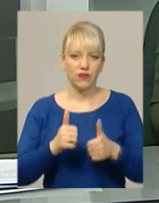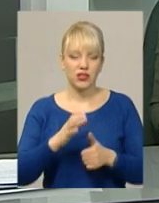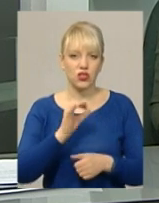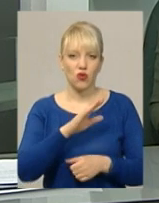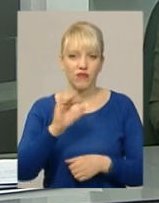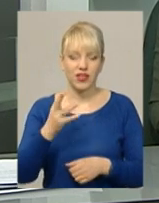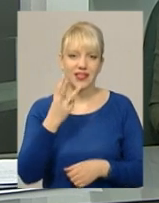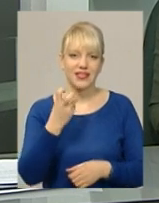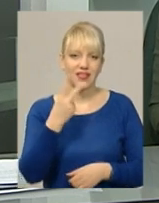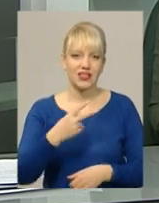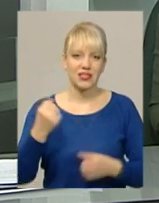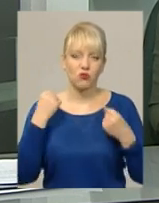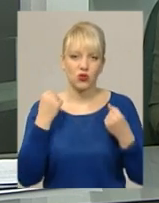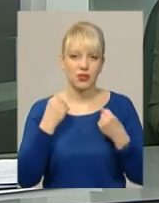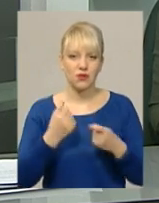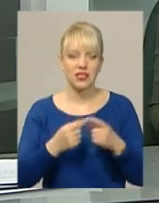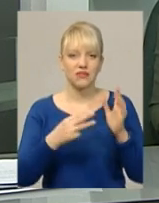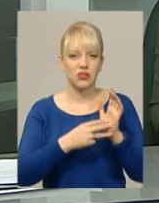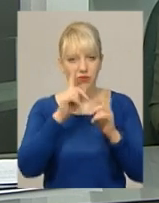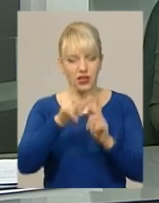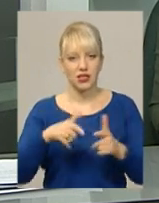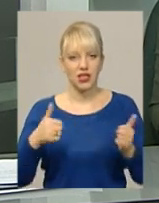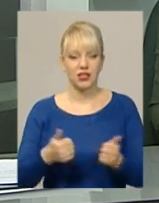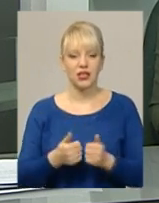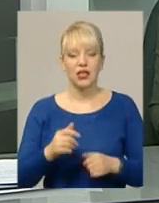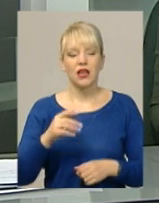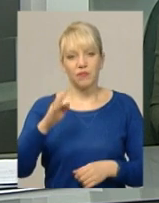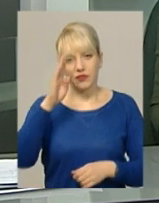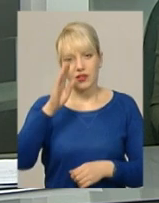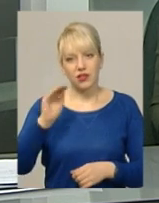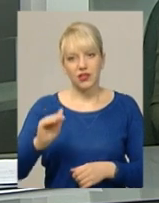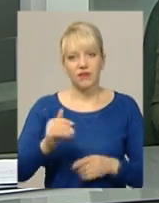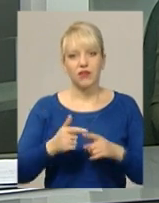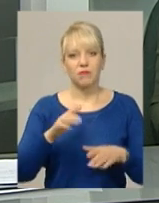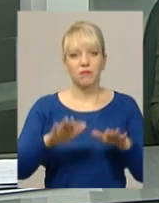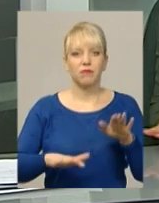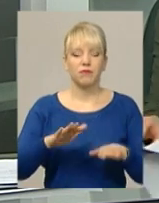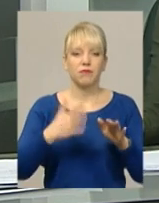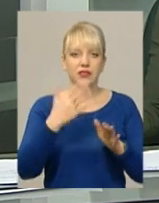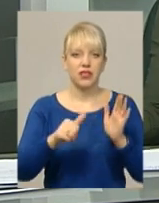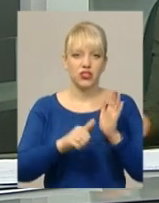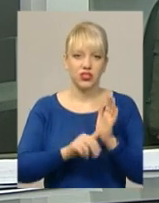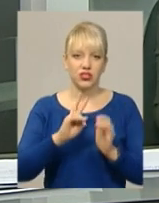країн. Вихованець тренера Івана Яструба виступав у ваговій категорії 56 кілограмів.